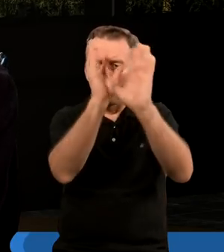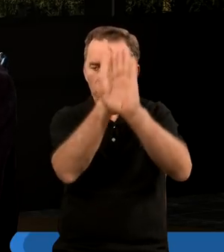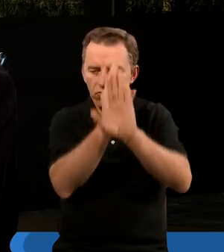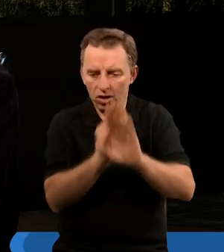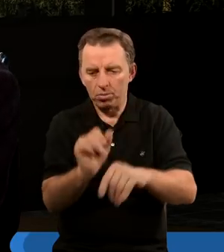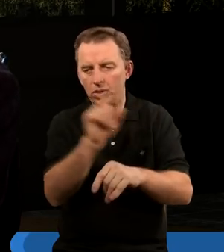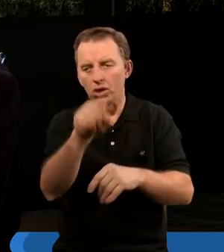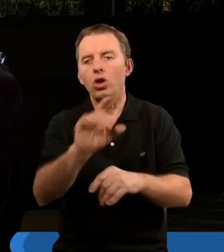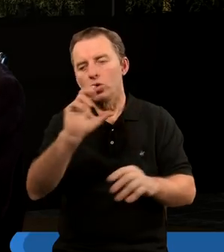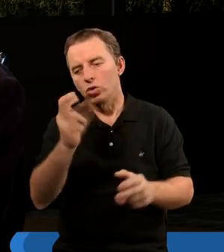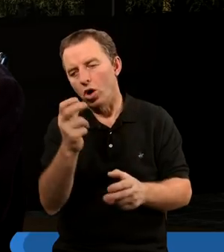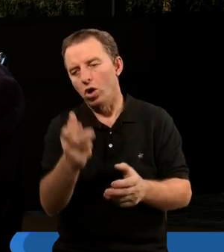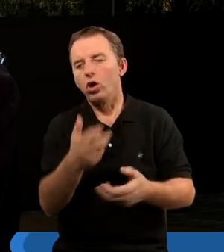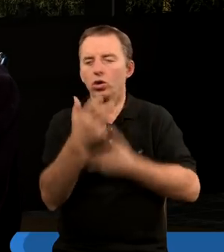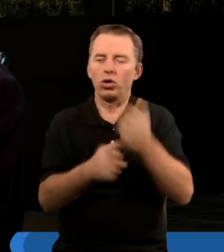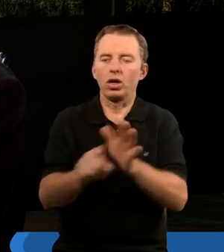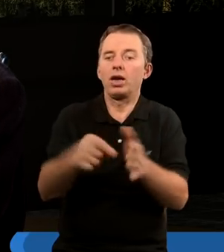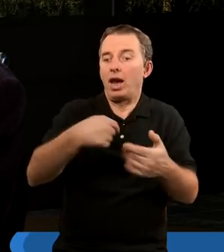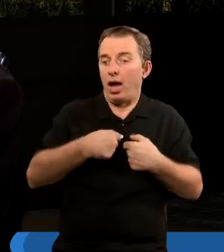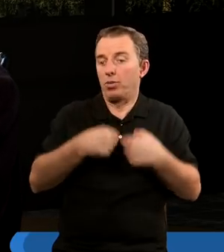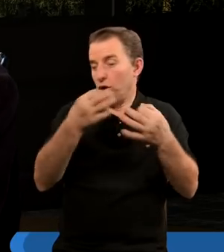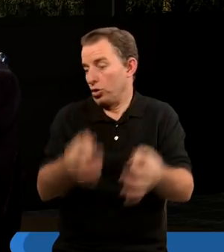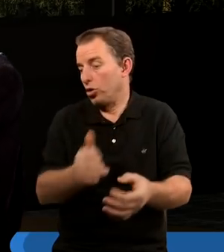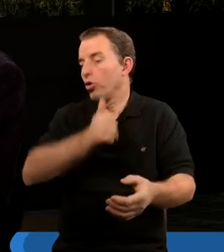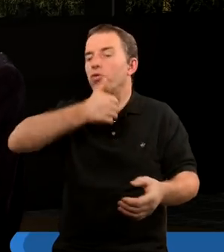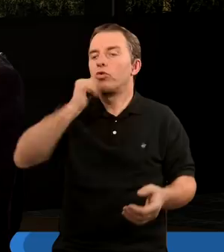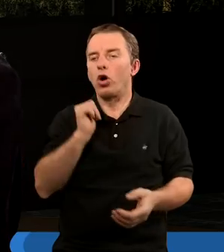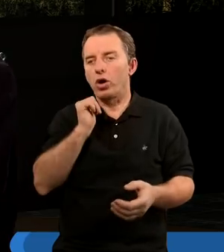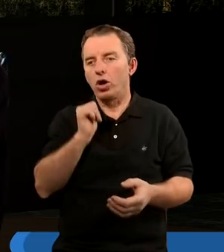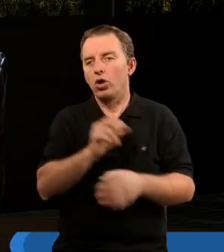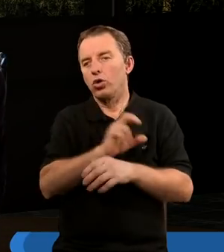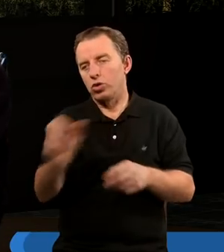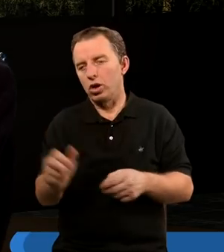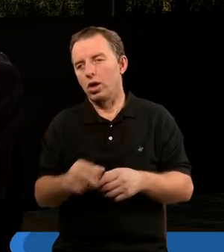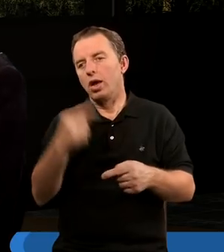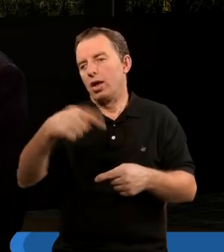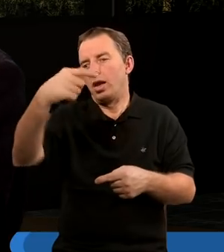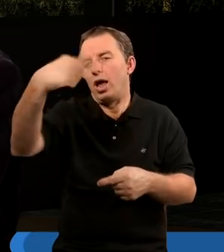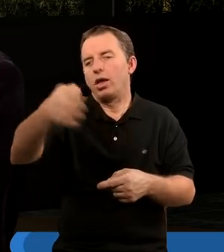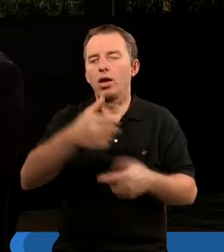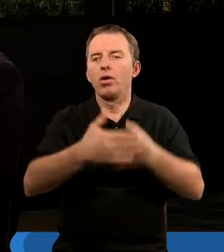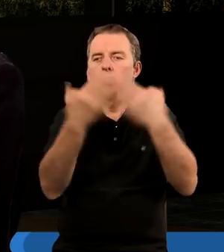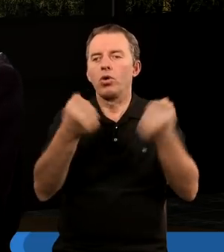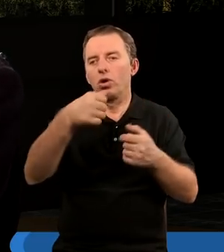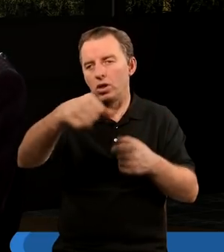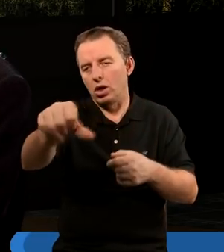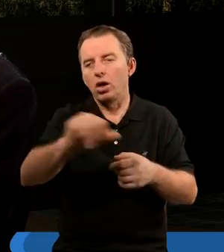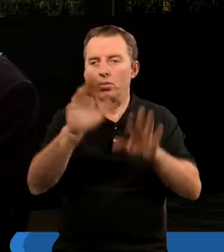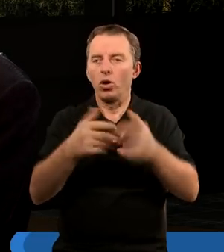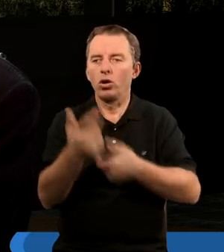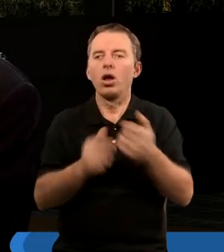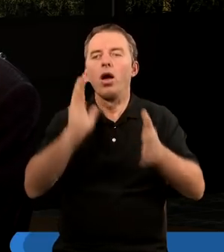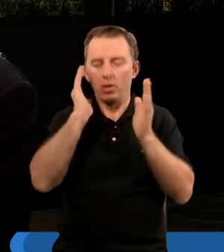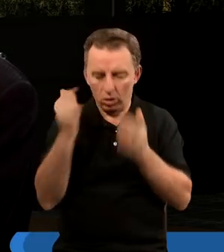wielbić za to, czego dokonał dzisiaj dla mnie, wczoraj, czy w następnym dniu, który przyjdzie